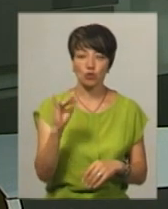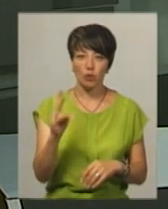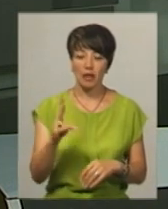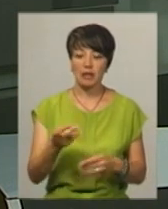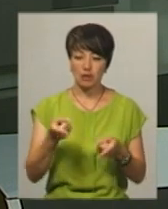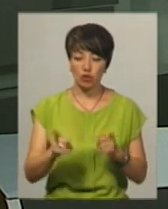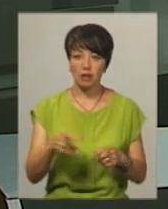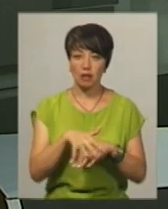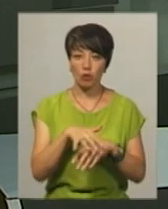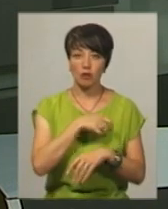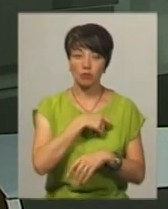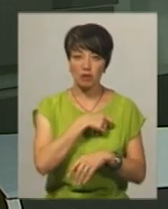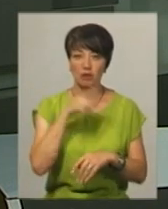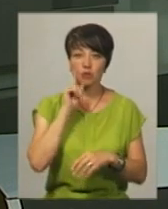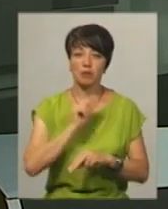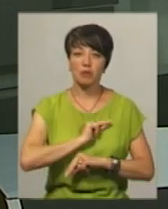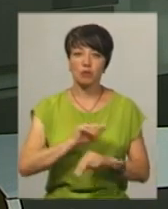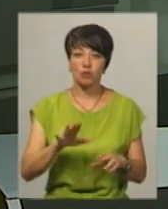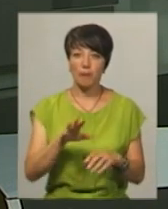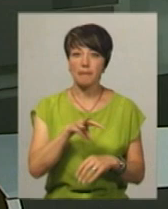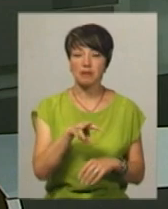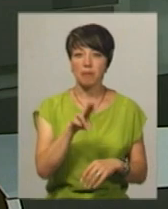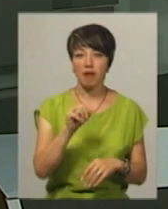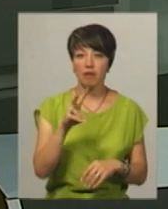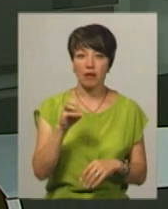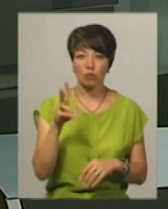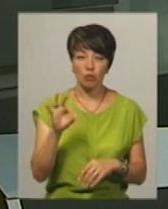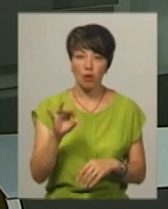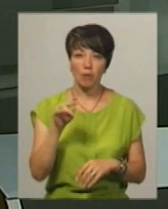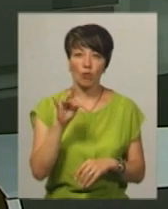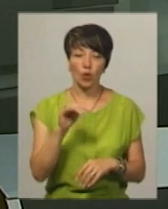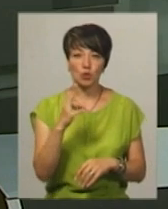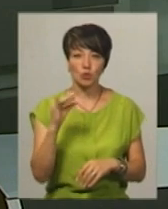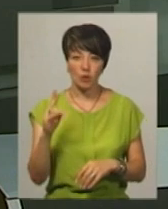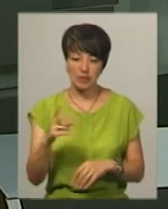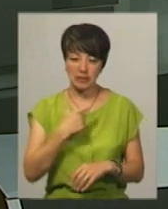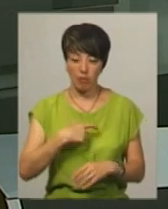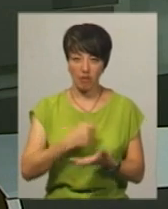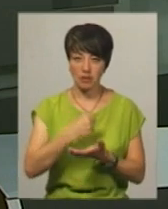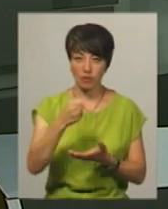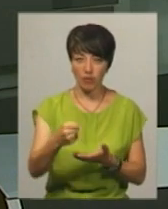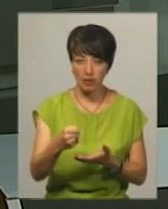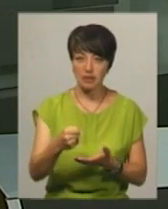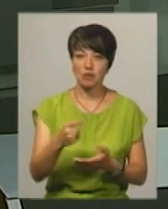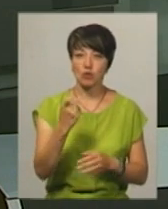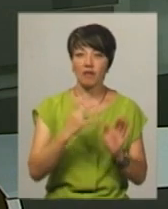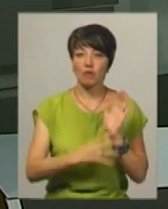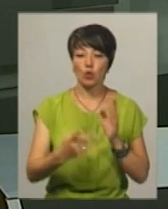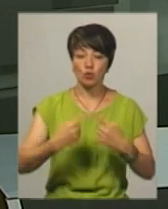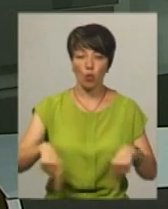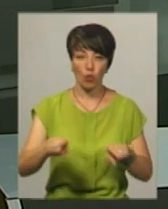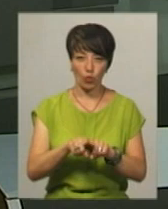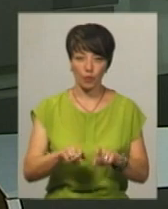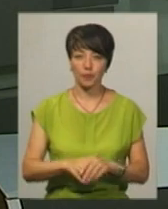народний депутат Роман Мацола, тимчасово не працюючи Максим Павленко та Сергій Прицюк, як самовисуванці балотуються за 190-м